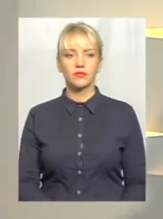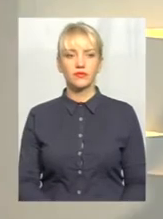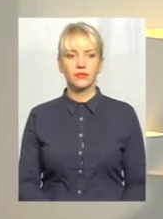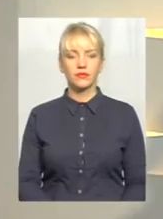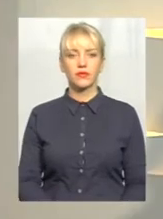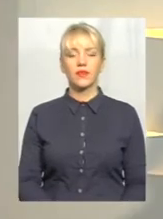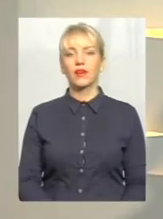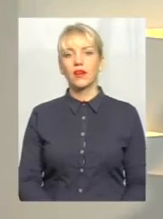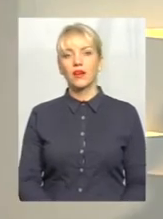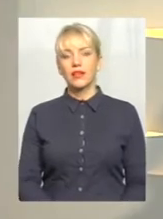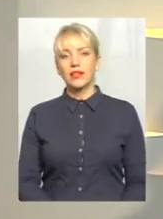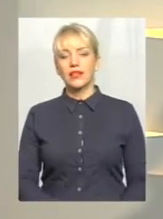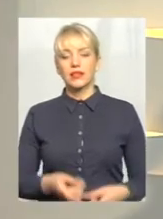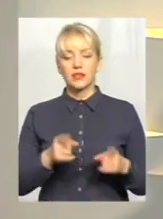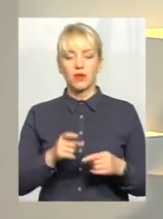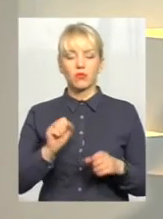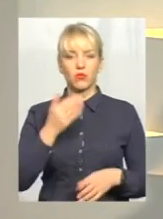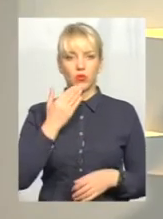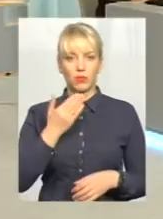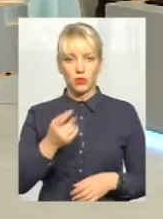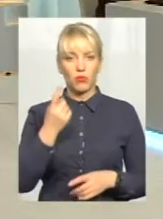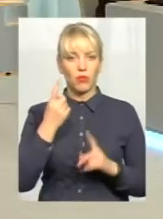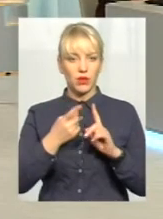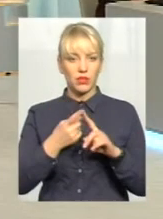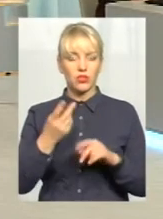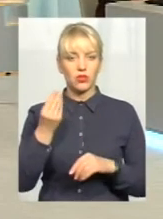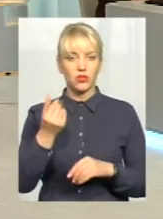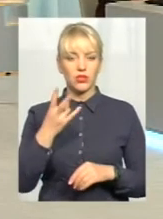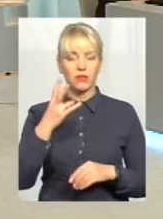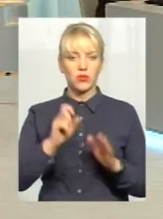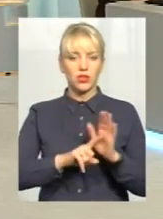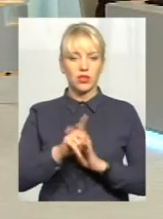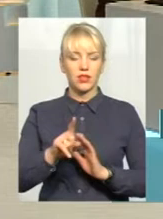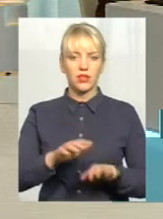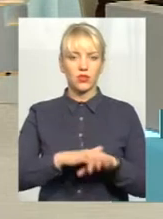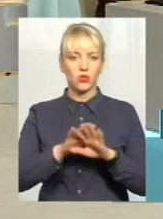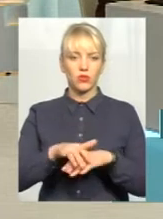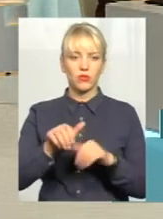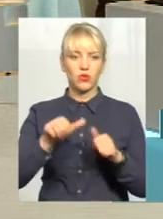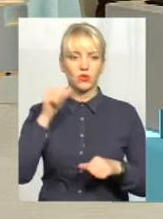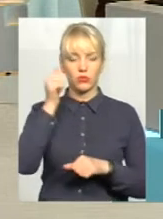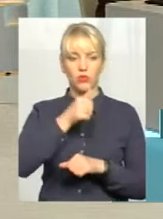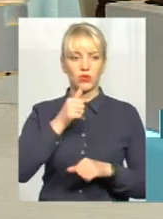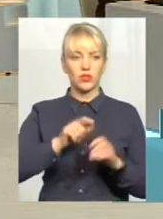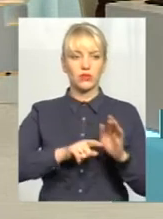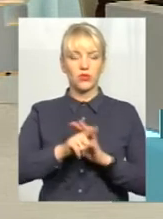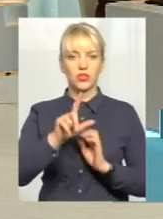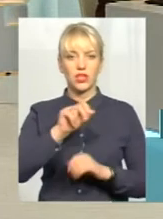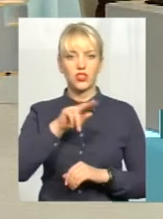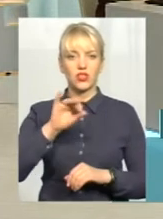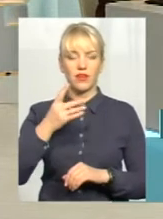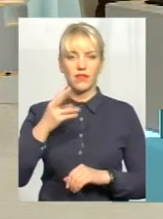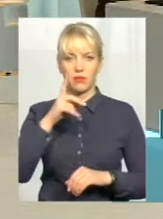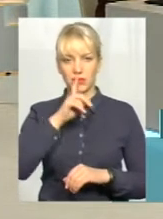Ну, насправді, можу прокоментувати. По-перше, кошти почали надходити в минулому році, починаючи з червня